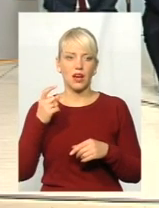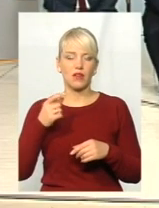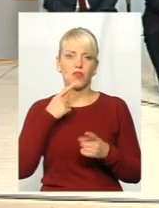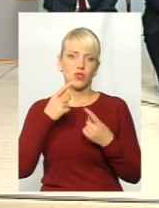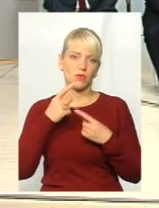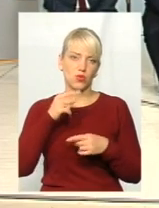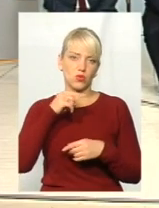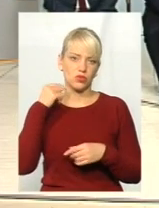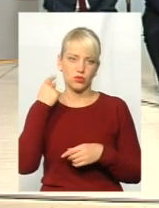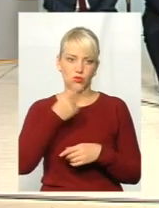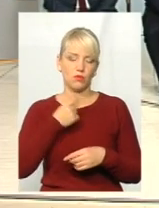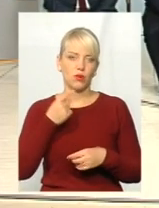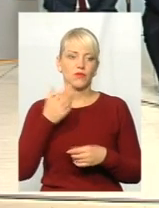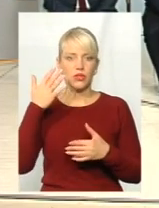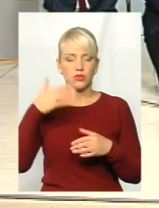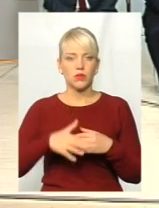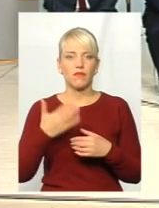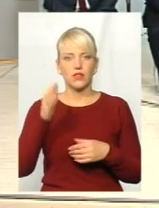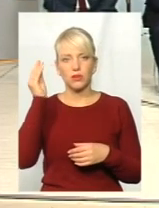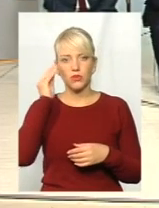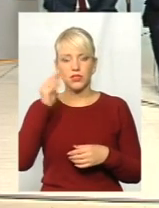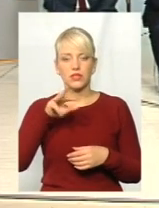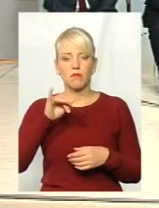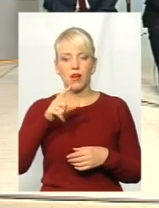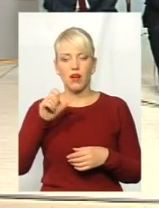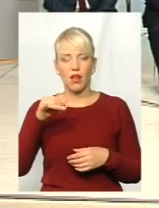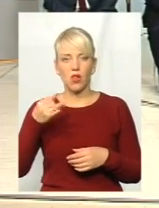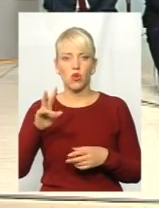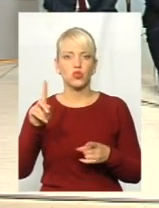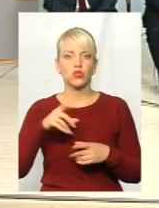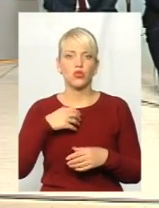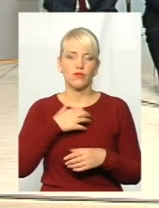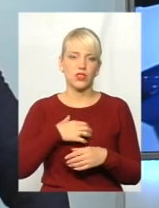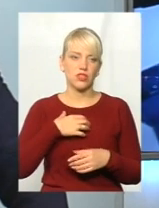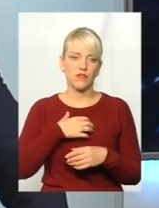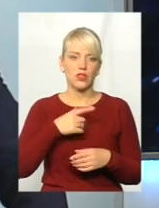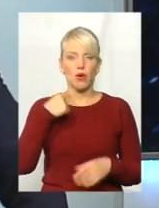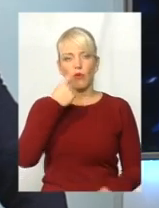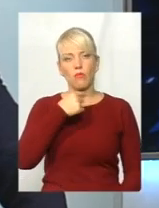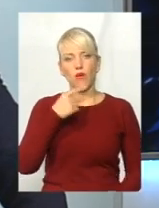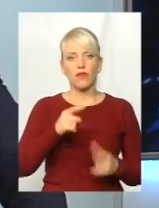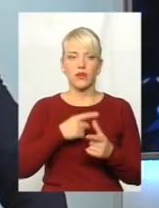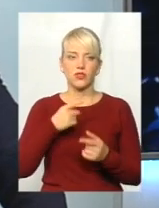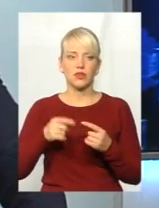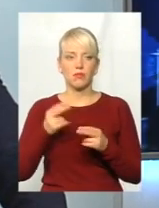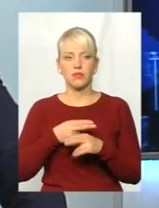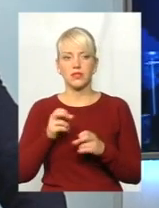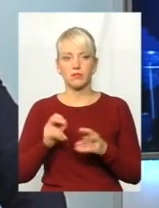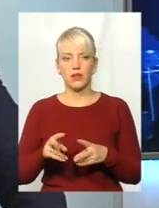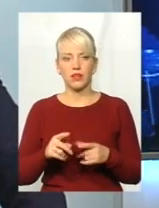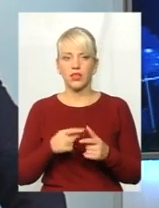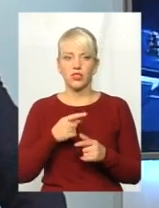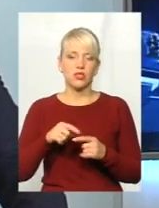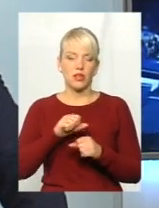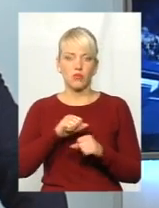мовою. Зрозуміла ваша позиція, пане Михайле. Що важливіше, мова чи безпека? Чи не можна так